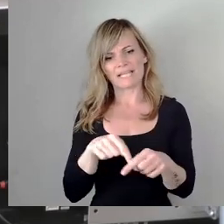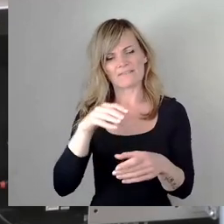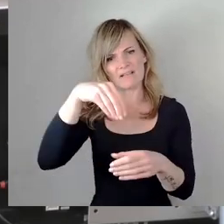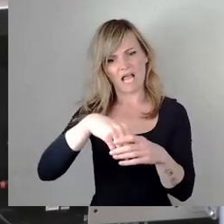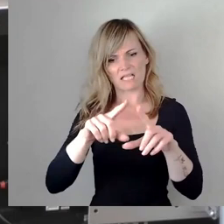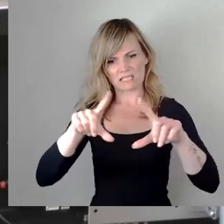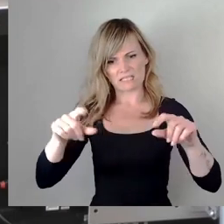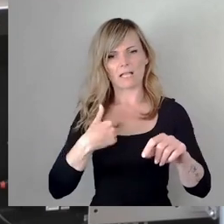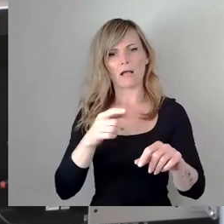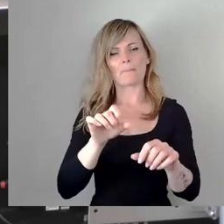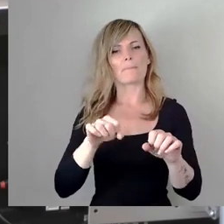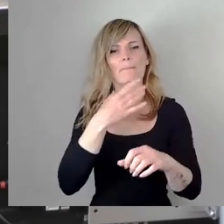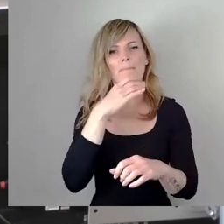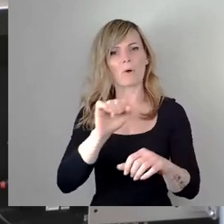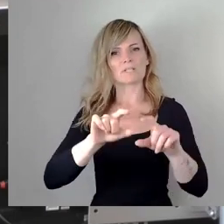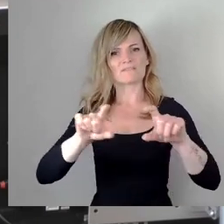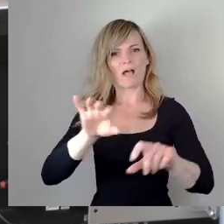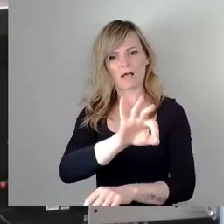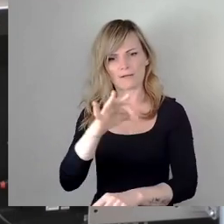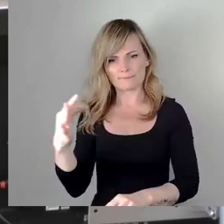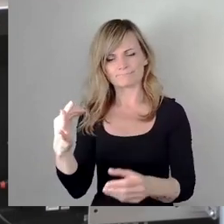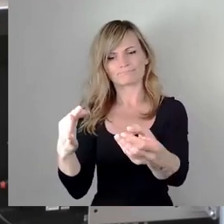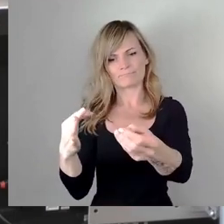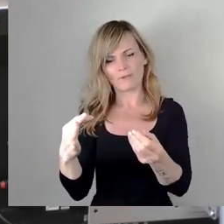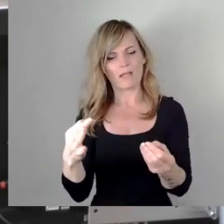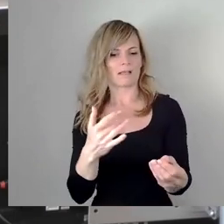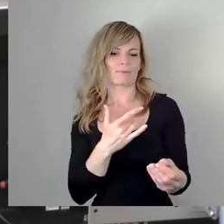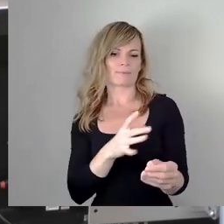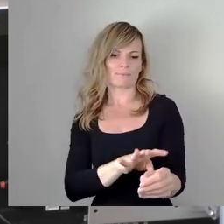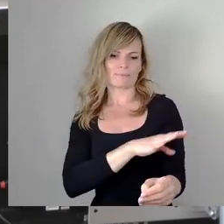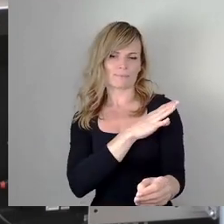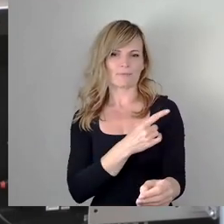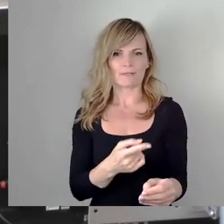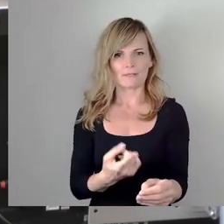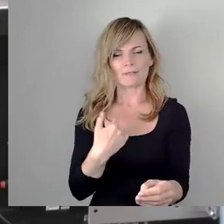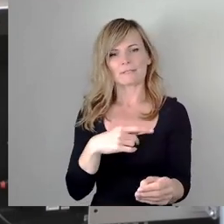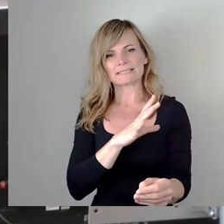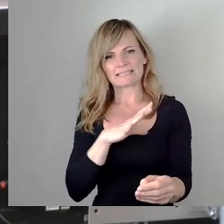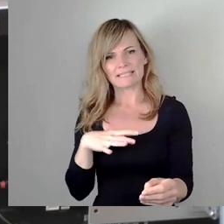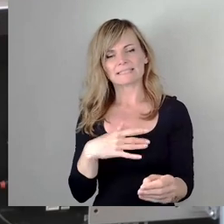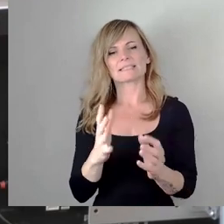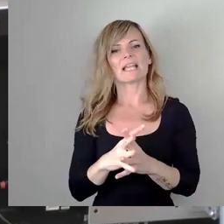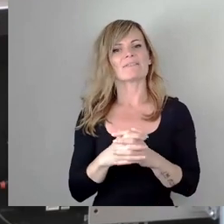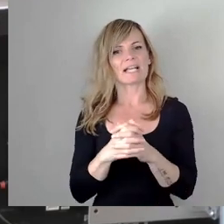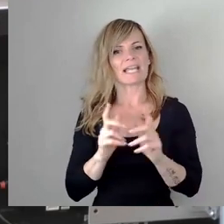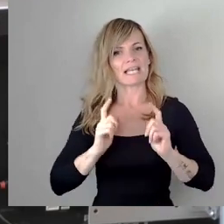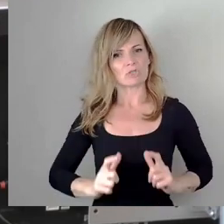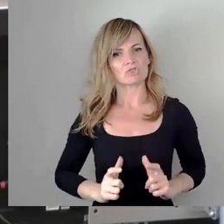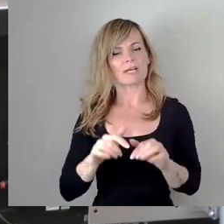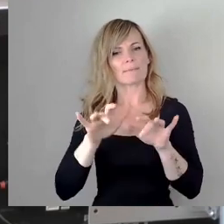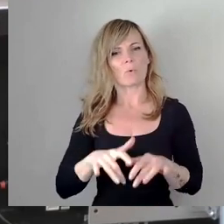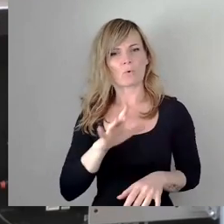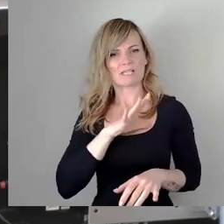Schreiben des katholischen Büros der Sachsen und auch des evangelischen Büros Sachsen genommen, mit einem sehr warmen